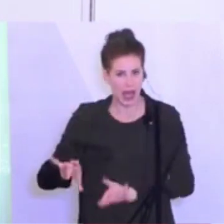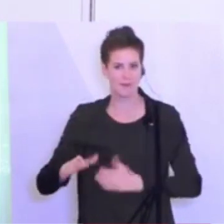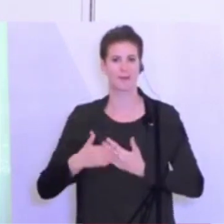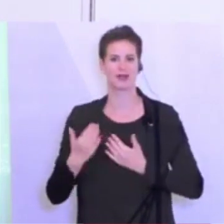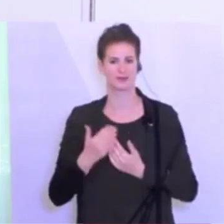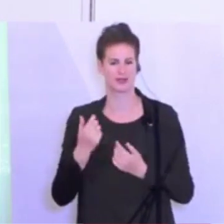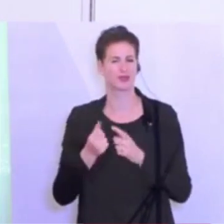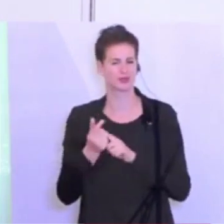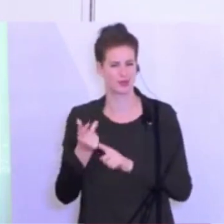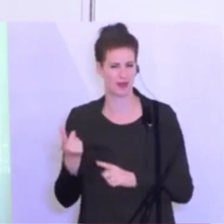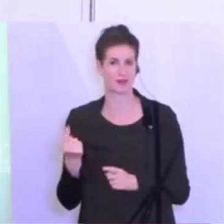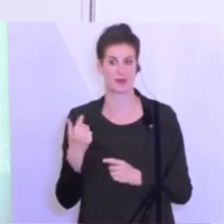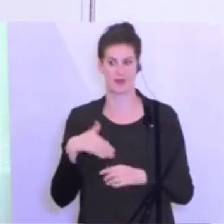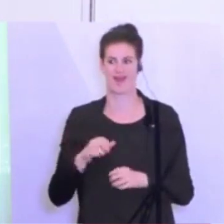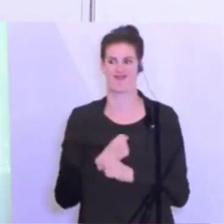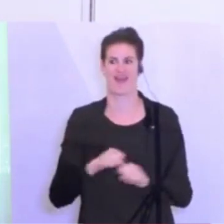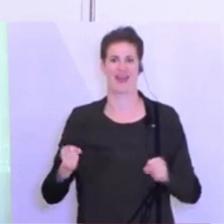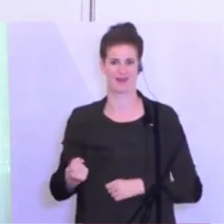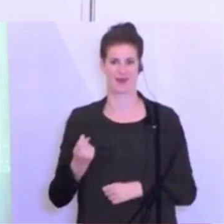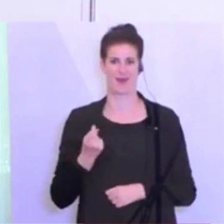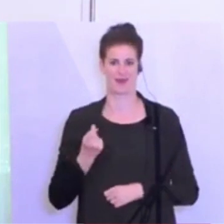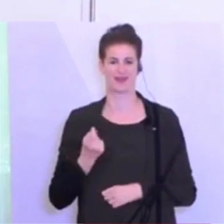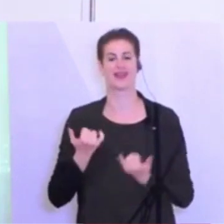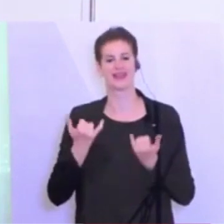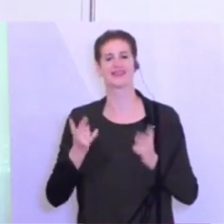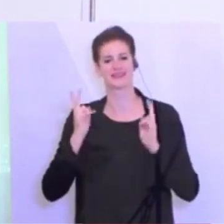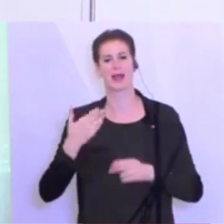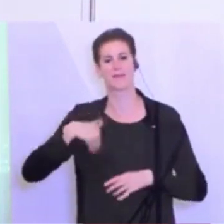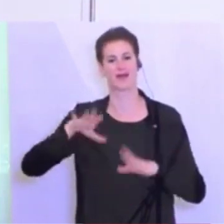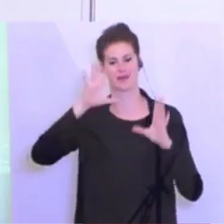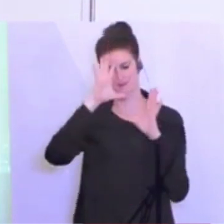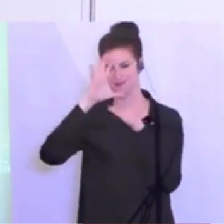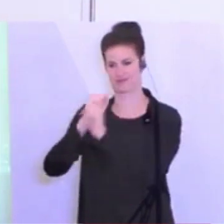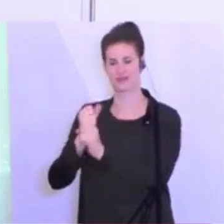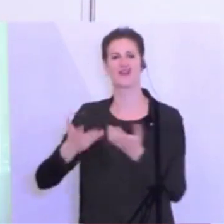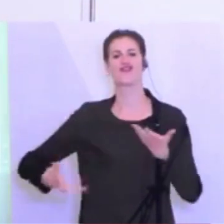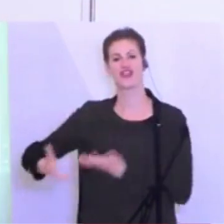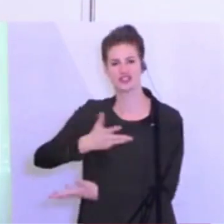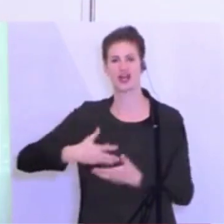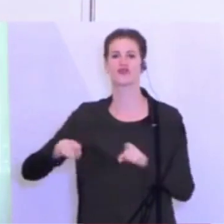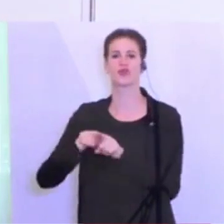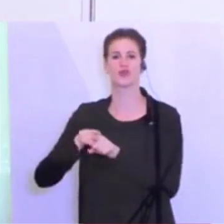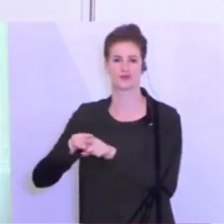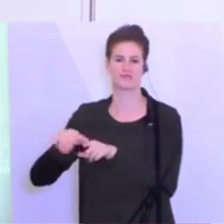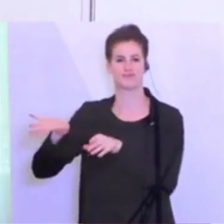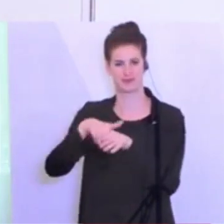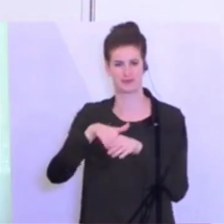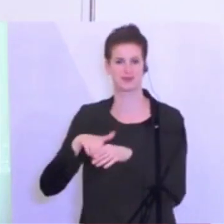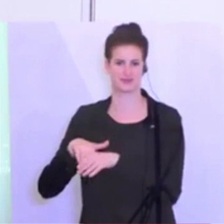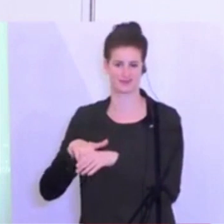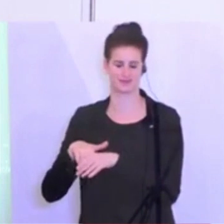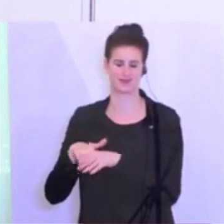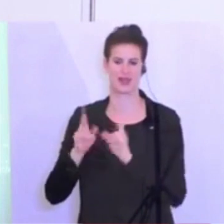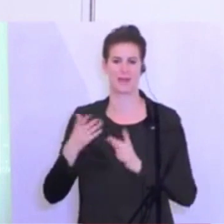Freiheit, mit dem Freiraum, können wir uns umso stärker um Wirtschaft und Beschäftigung kümmern. Es ist uns völlig bewusst, dass wir